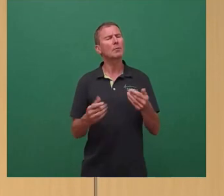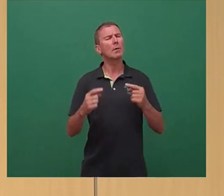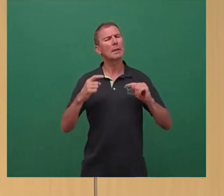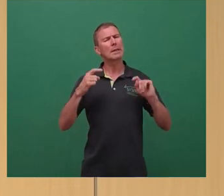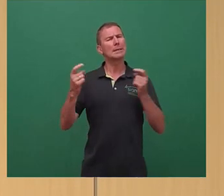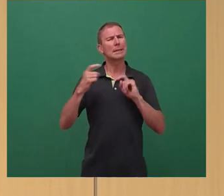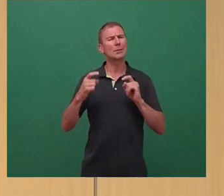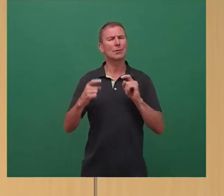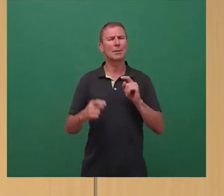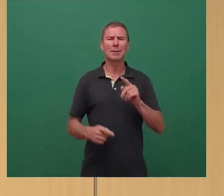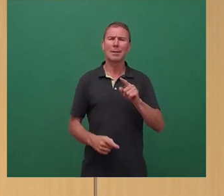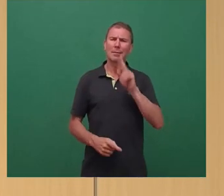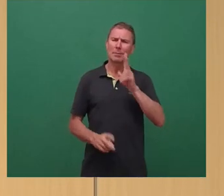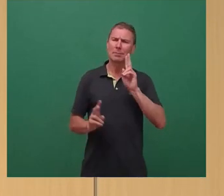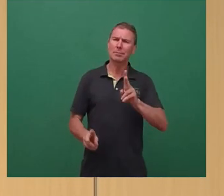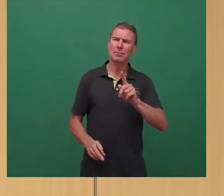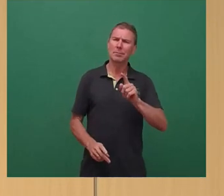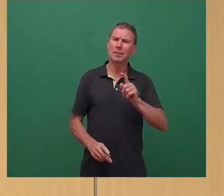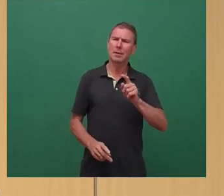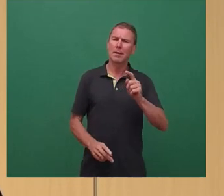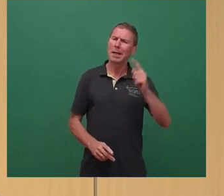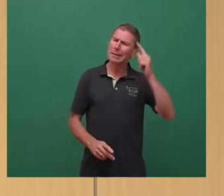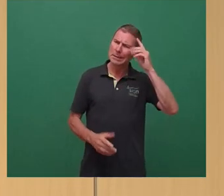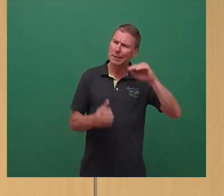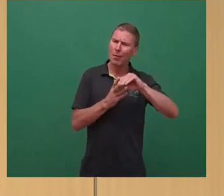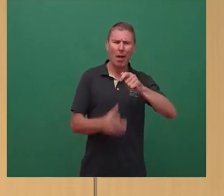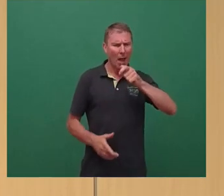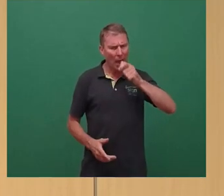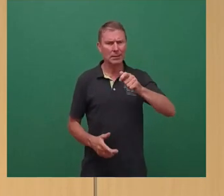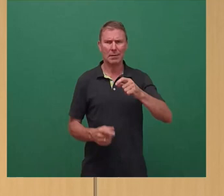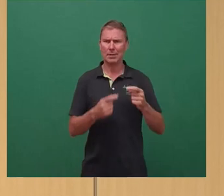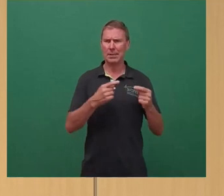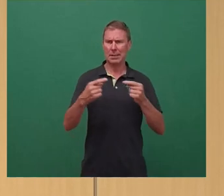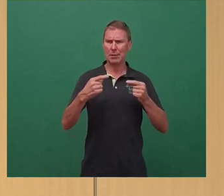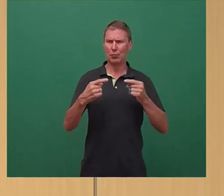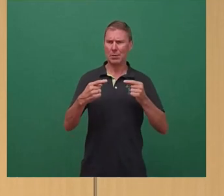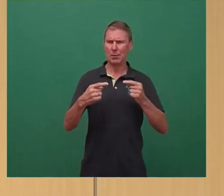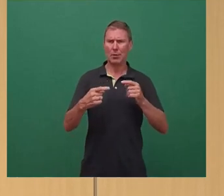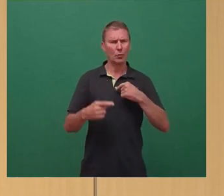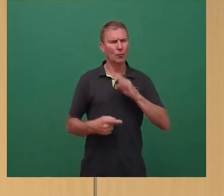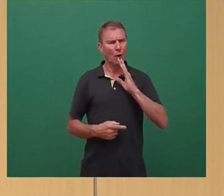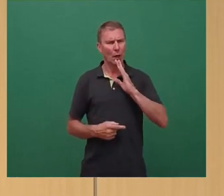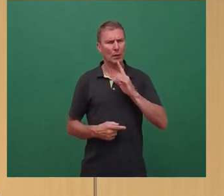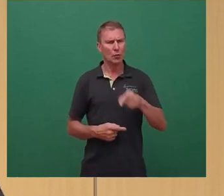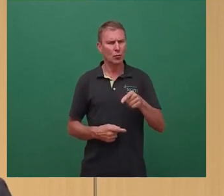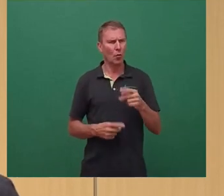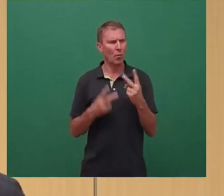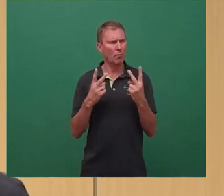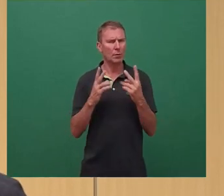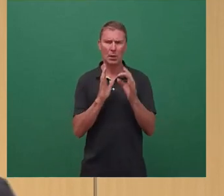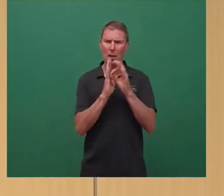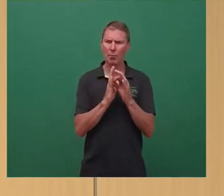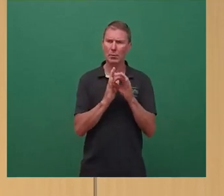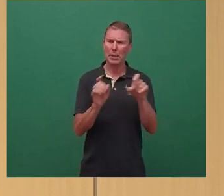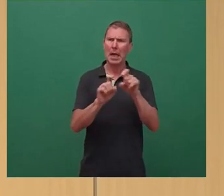ernsthaft führen möchte, und ich glaube, das sollte unser aller Anspruch sein, die Tatsache, dass wir heute darüber reden, ist, glaube ich, auch schon belegt dafür, dass das Thema auch in der